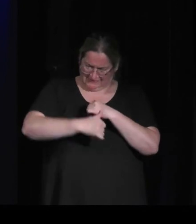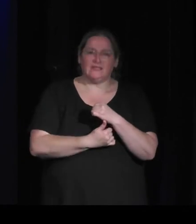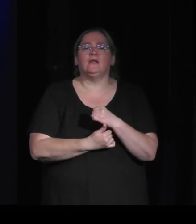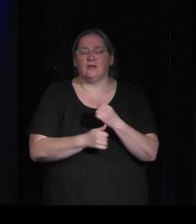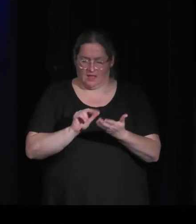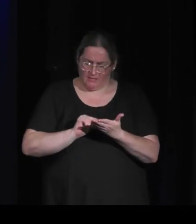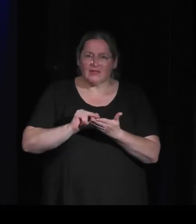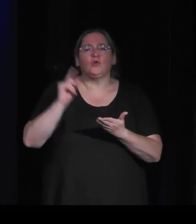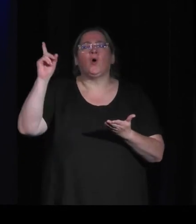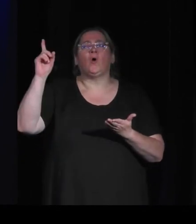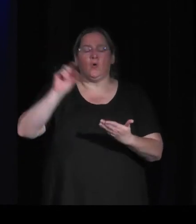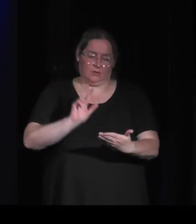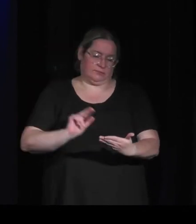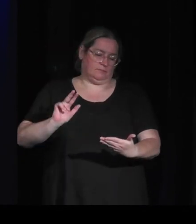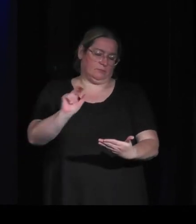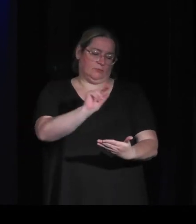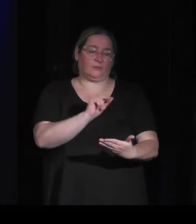envie de dire d'original, mais de différent.